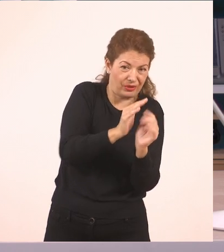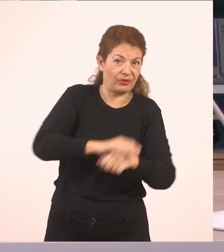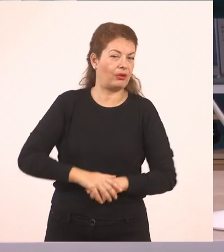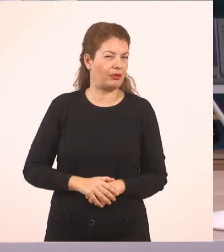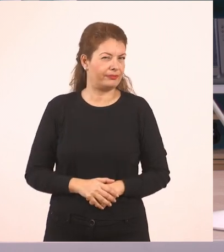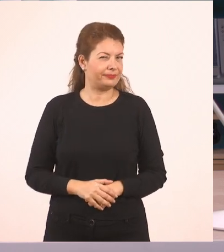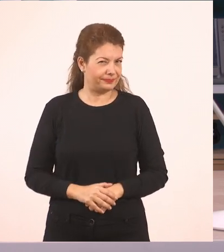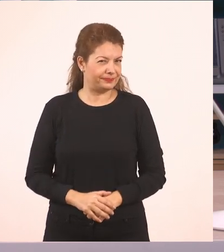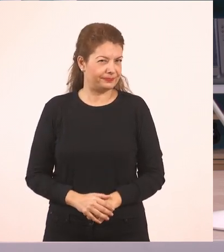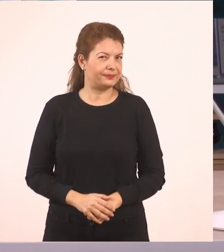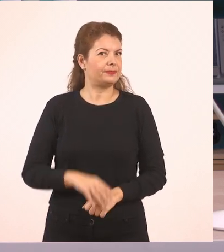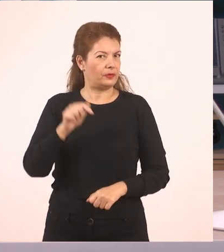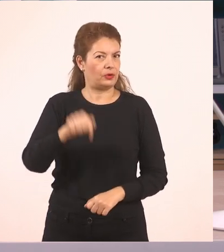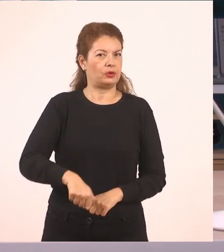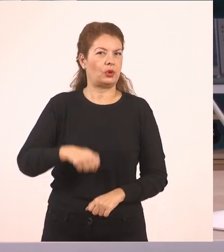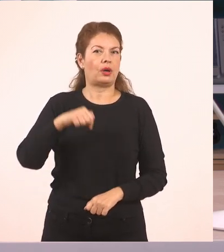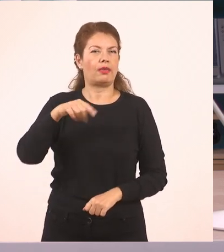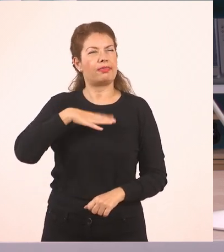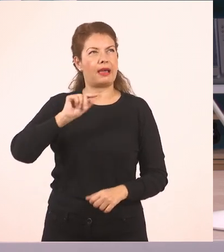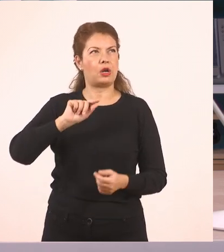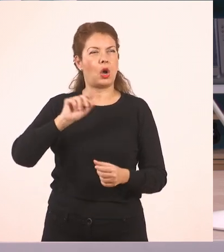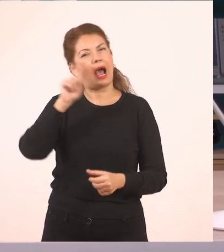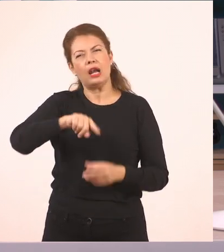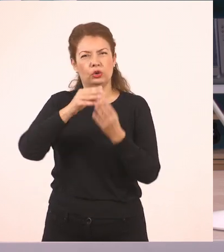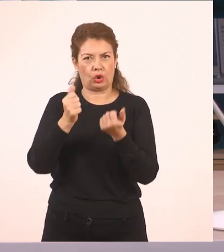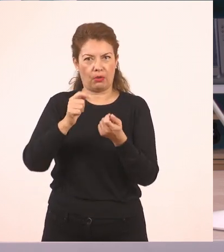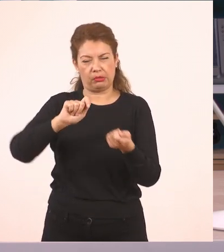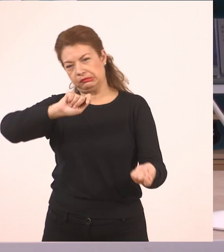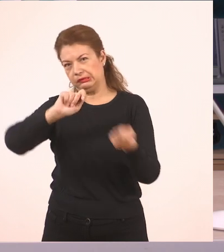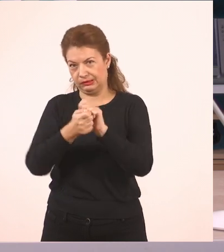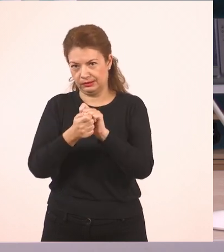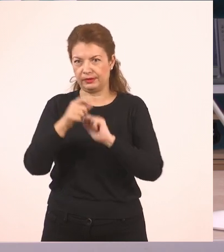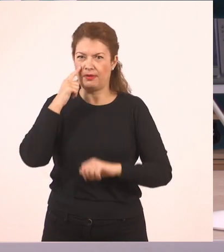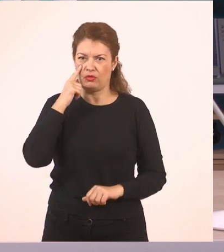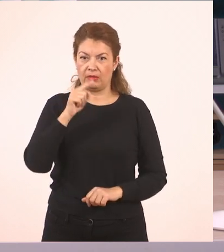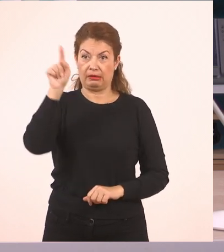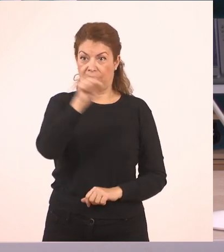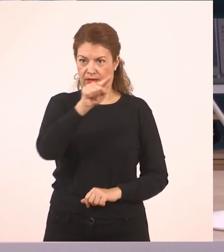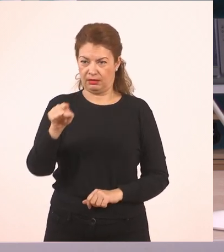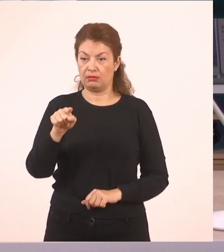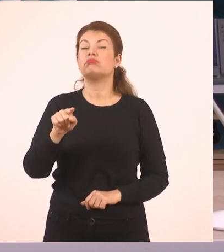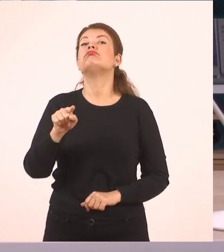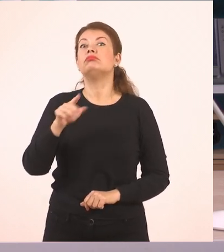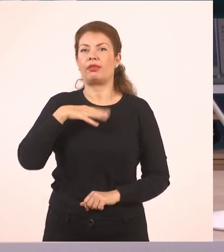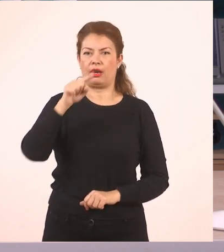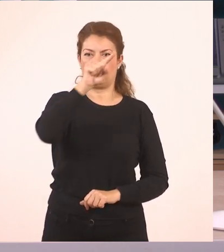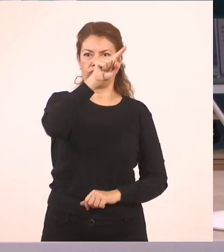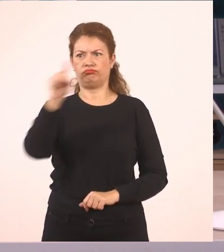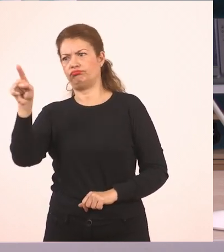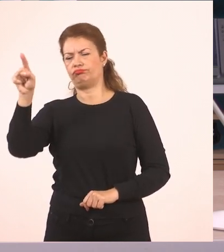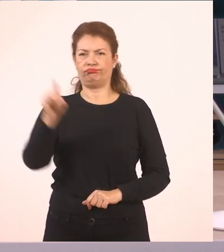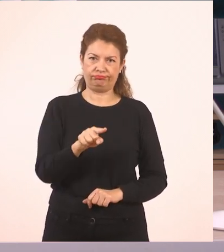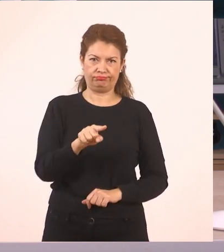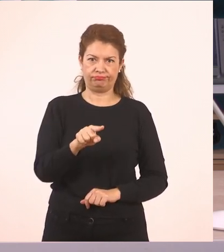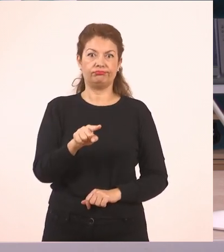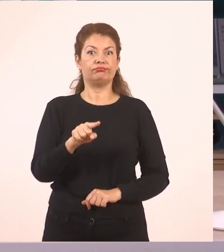κάτι. Τώρα θα τα κάνω τούμπα και θα τα γυρίσω ανάποδα. Θα γράψω πρώτα το πέντε και μετά το δύο.